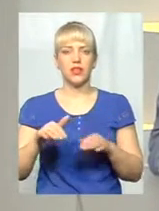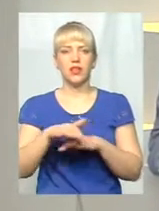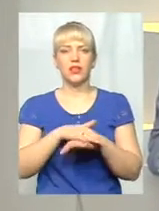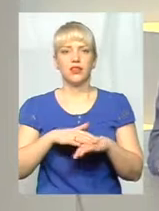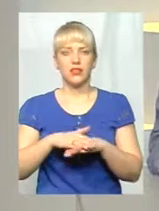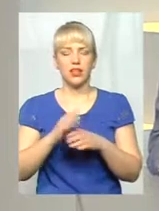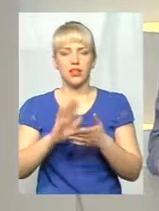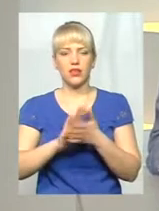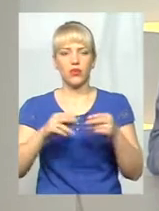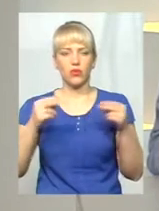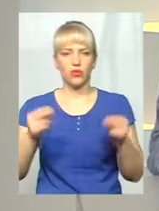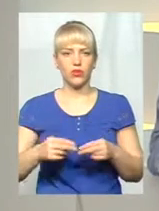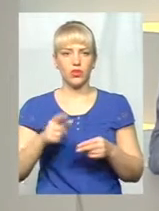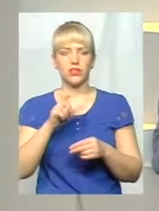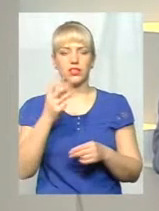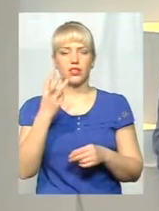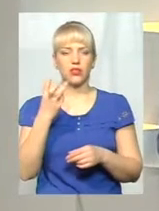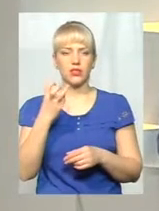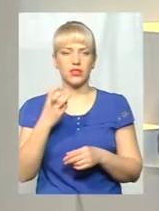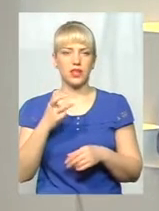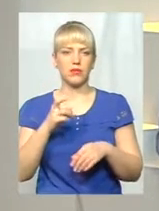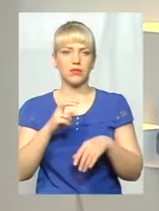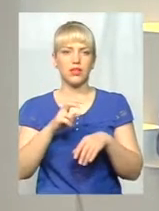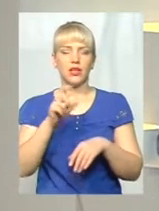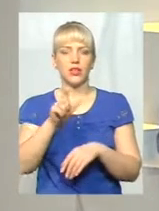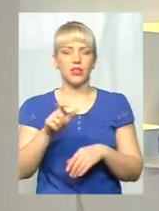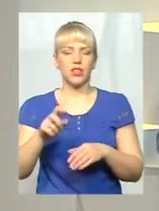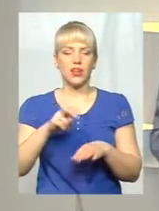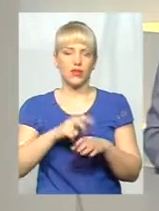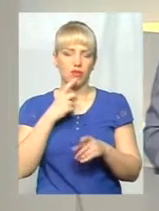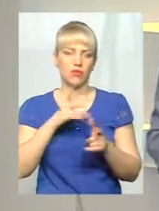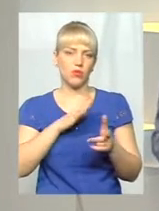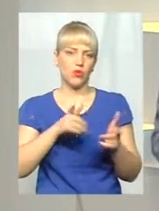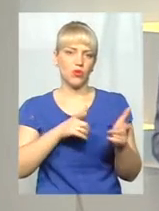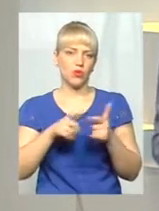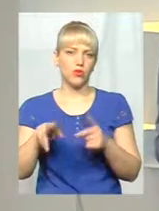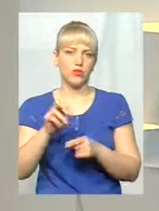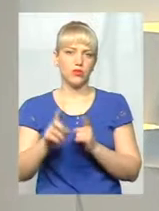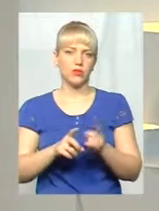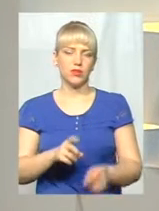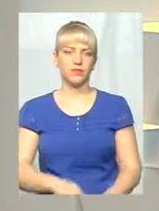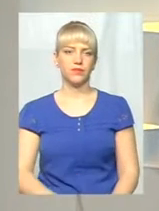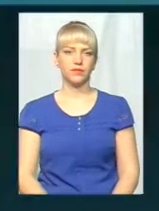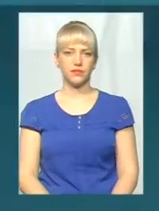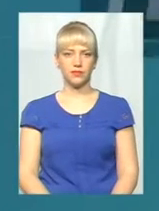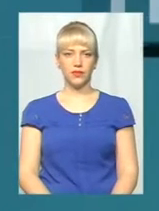підписали із трьома сотнями. Лікар запевняє, що були готові до таких змін. Давайте послухаємо.